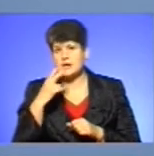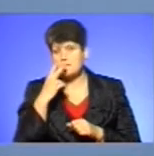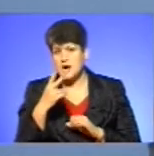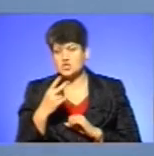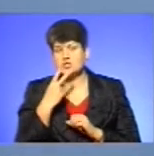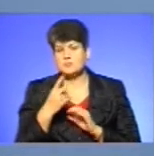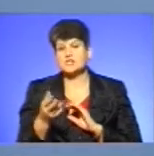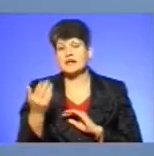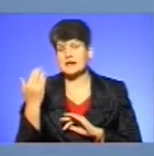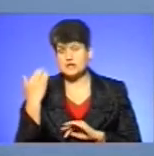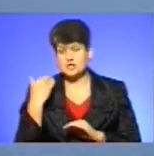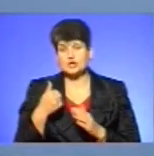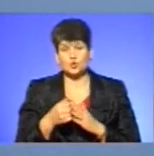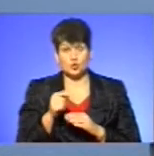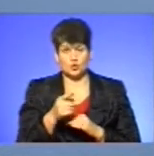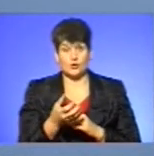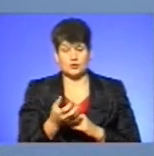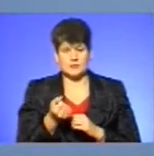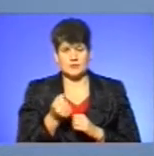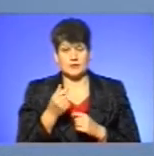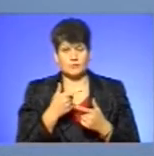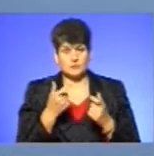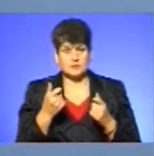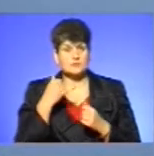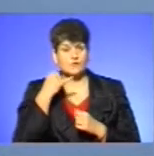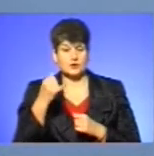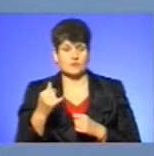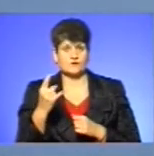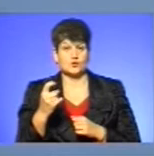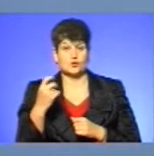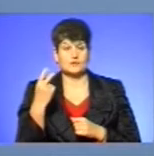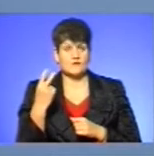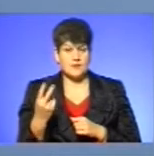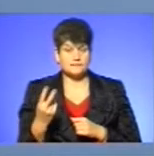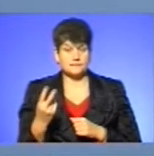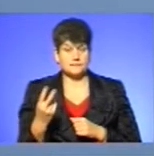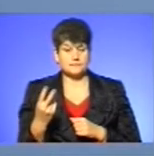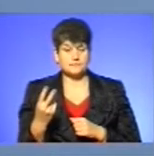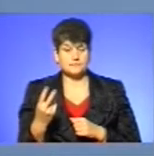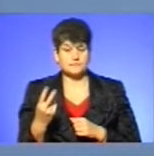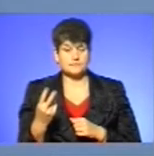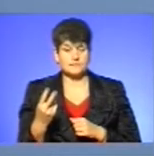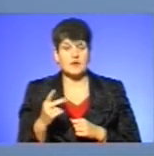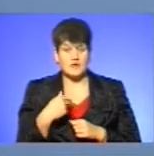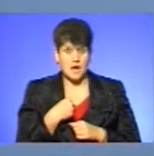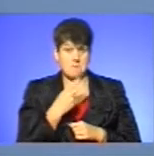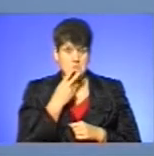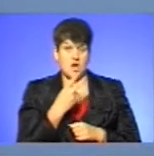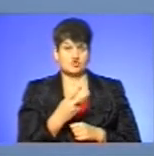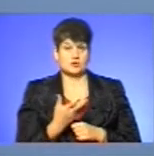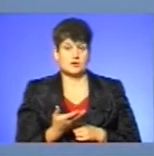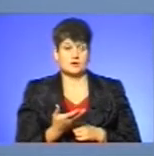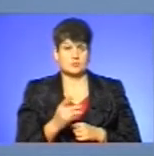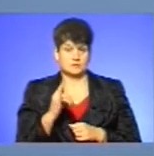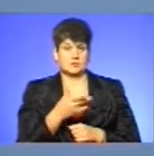раніше до того, як вони отримали розсилку, побідають національну поліцію за телефоном 102, що я бачила таку-то дитину